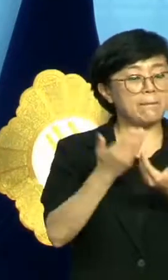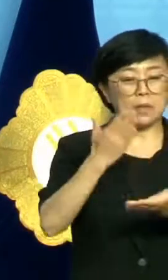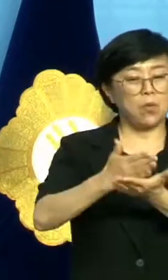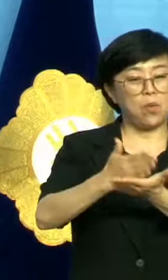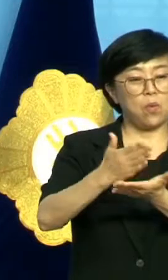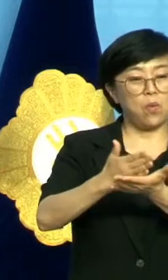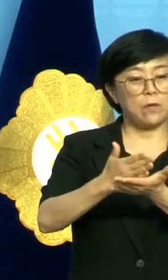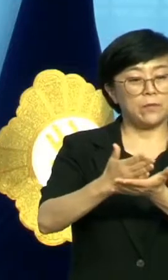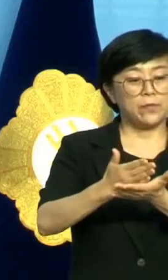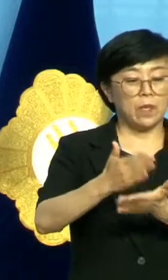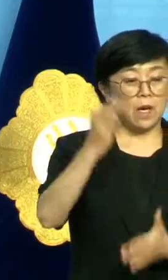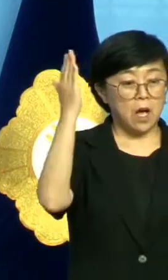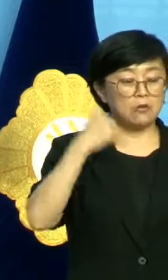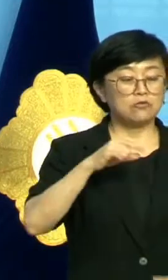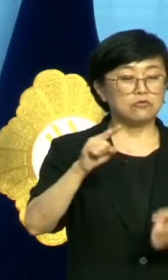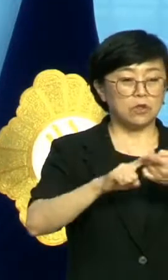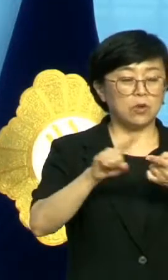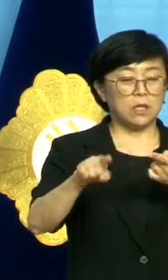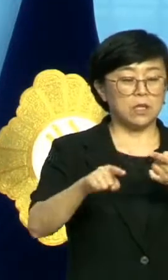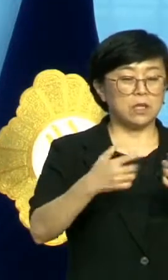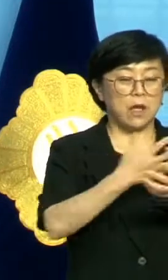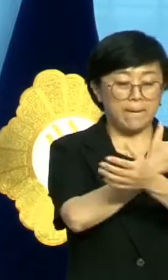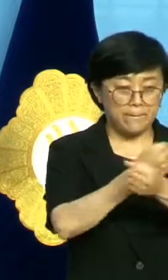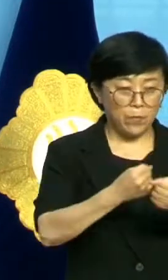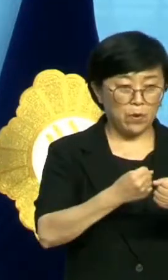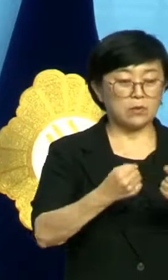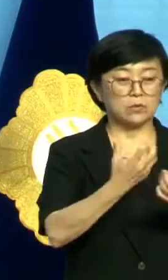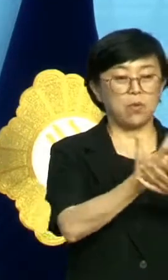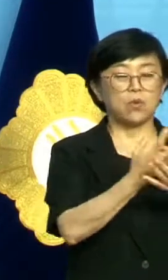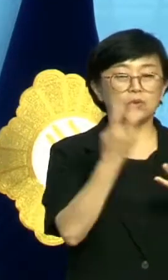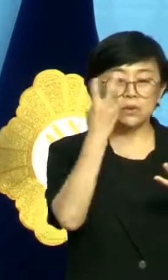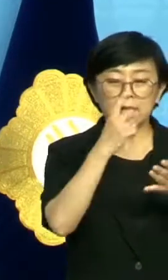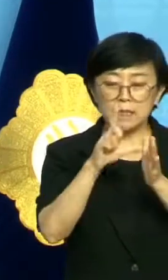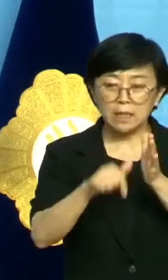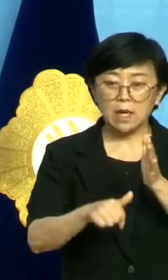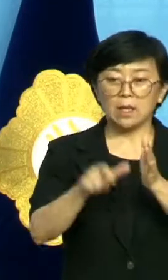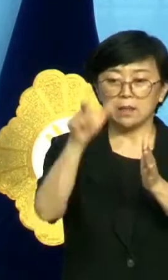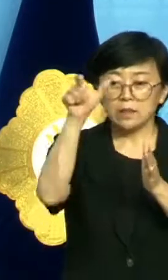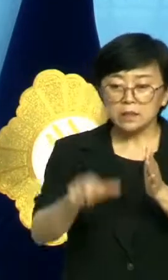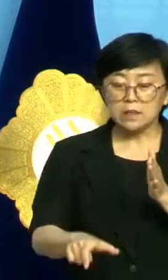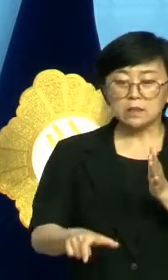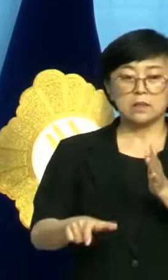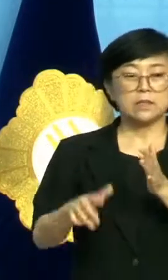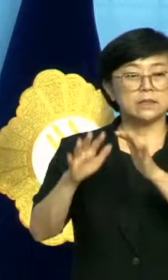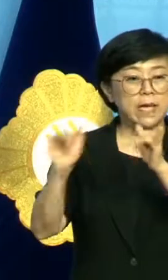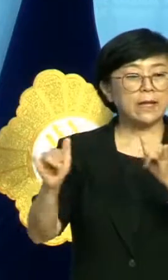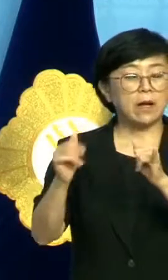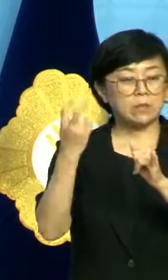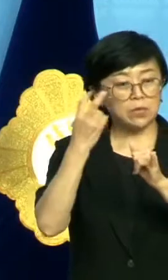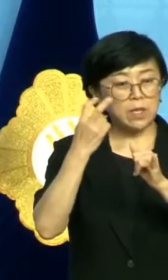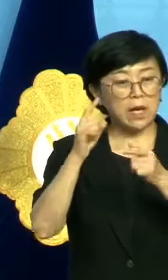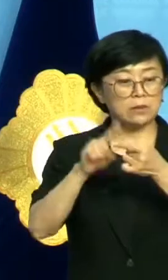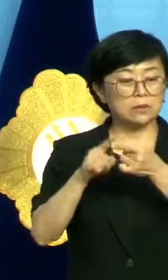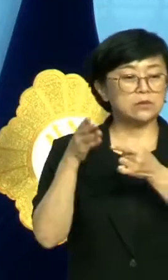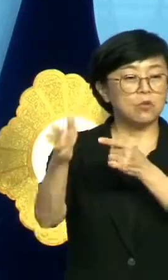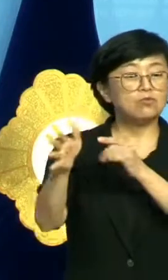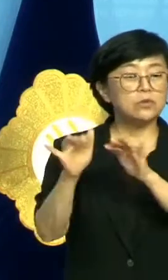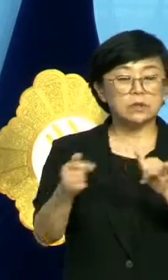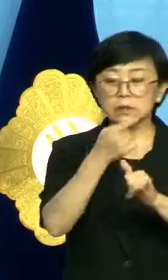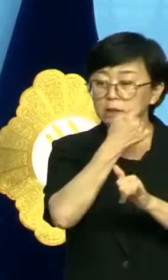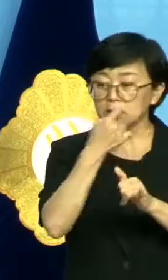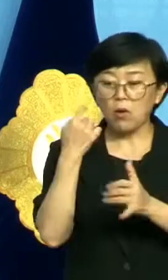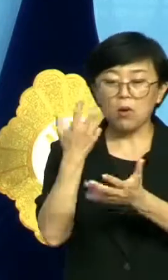말고 한국농률협회의 계약서, 조사 시간, 조사 리스트, 조사원 명단과 전문 조사원임을